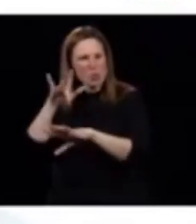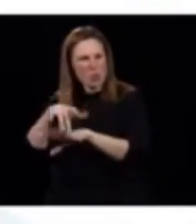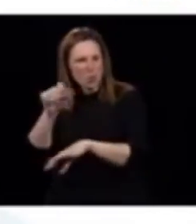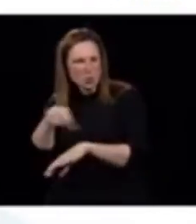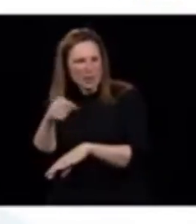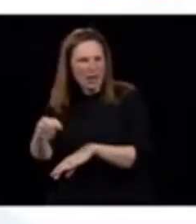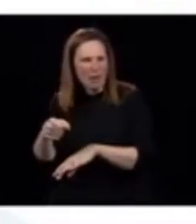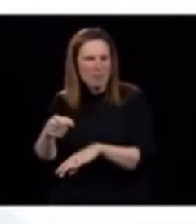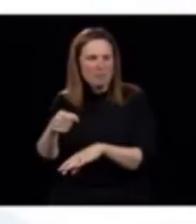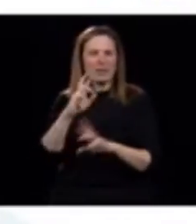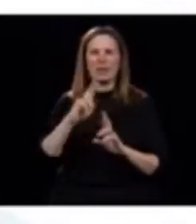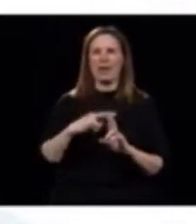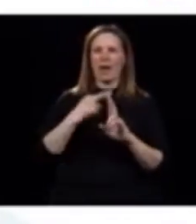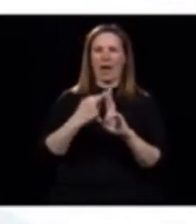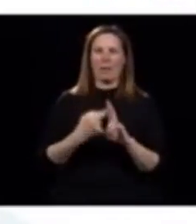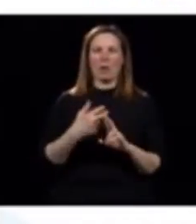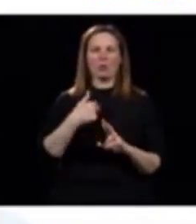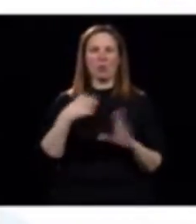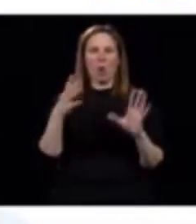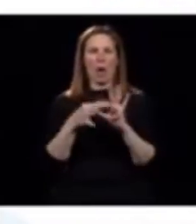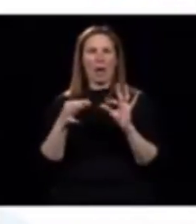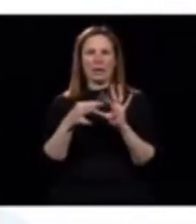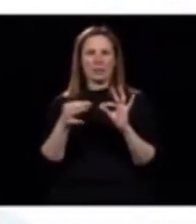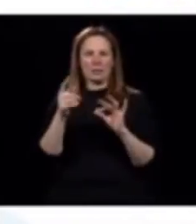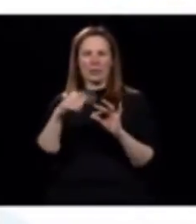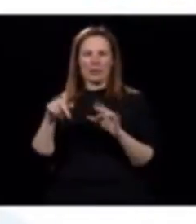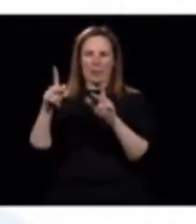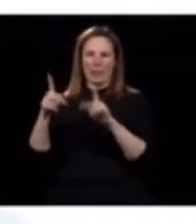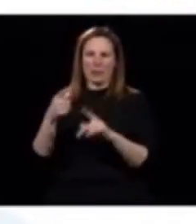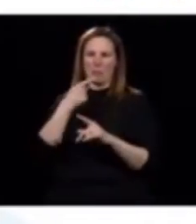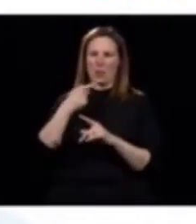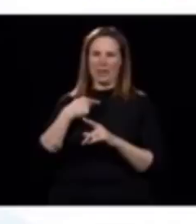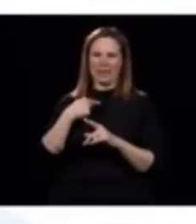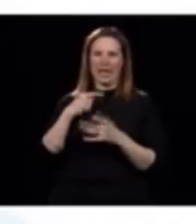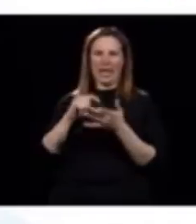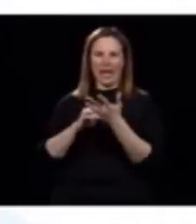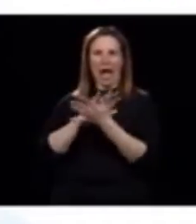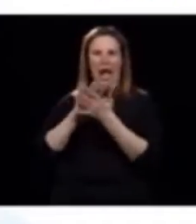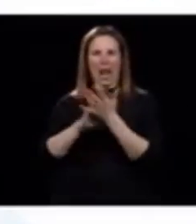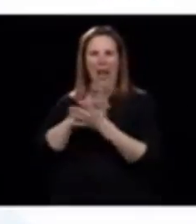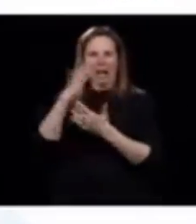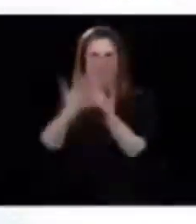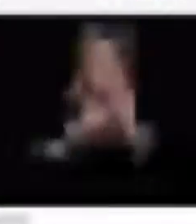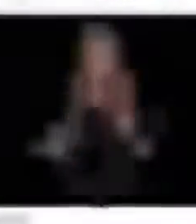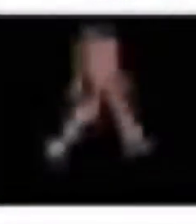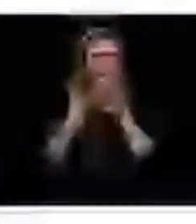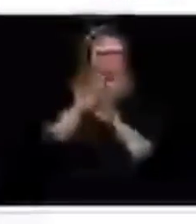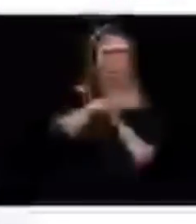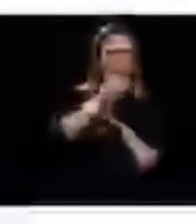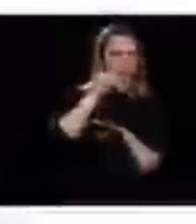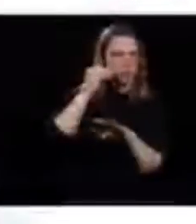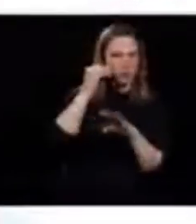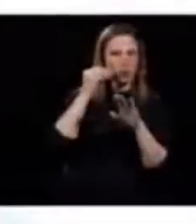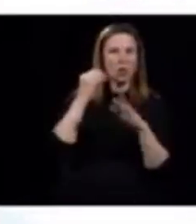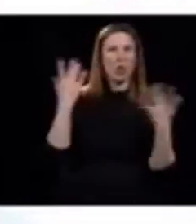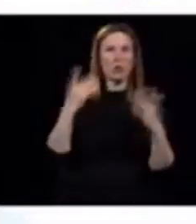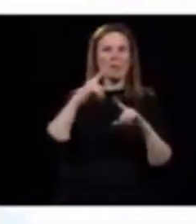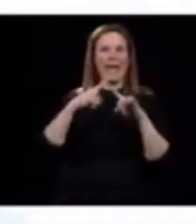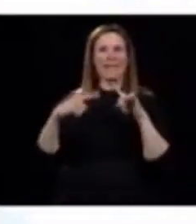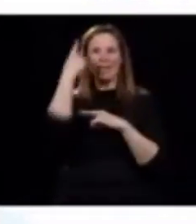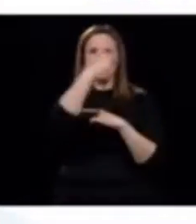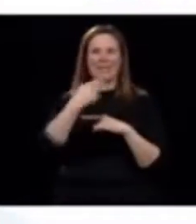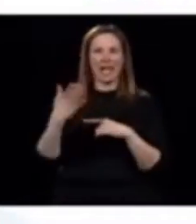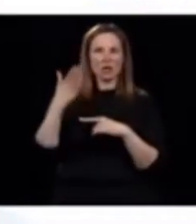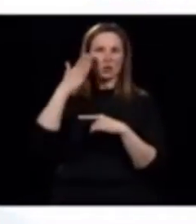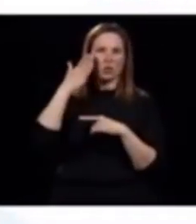M. ce qu'on m expliqué, c'est que ça crée pas de problème, en autant que vous lavez les mains, vous ne touchez pas à votre figure, là. Donc,